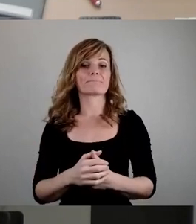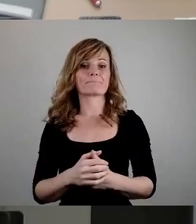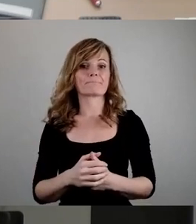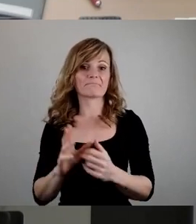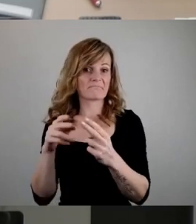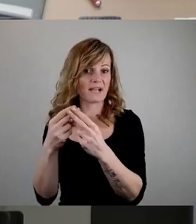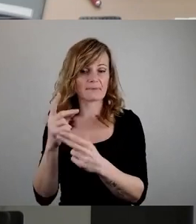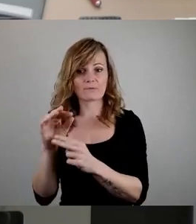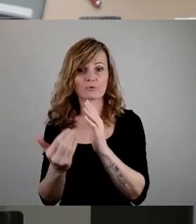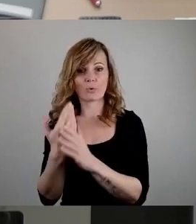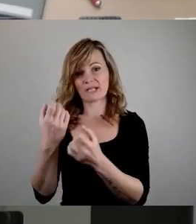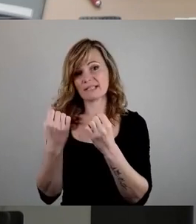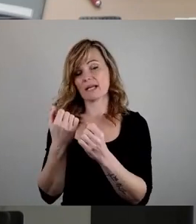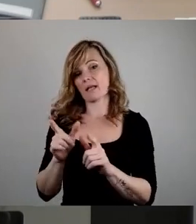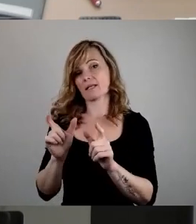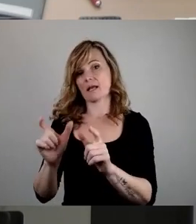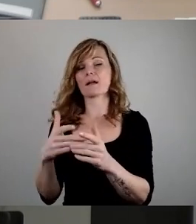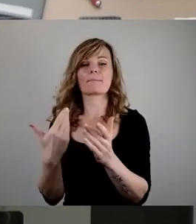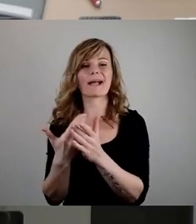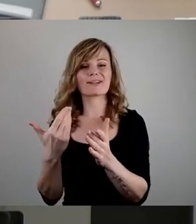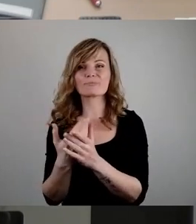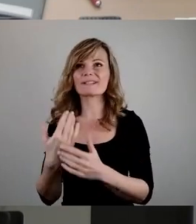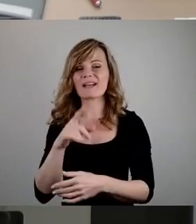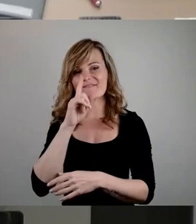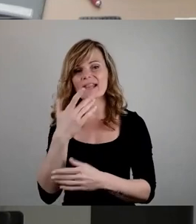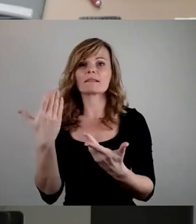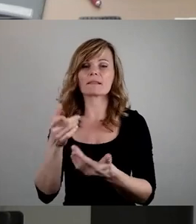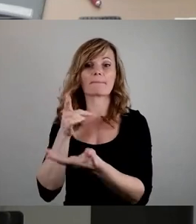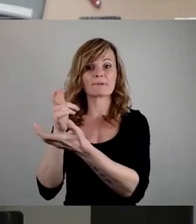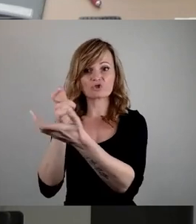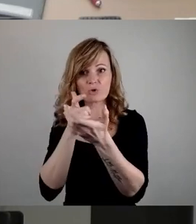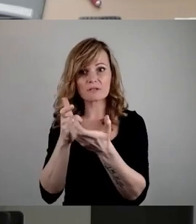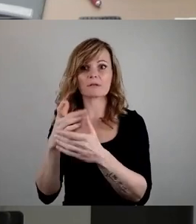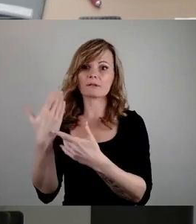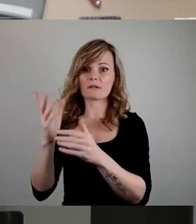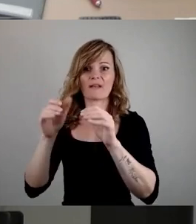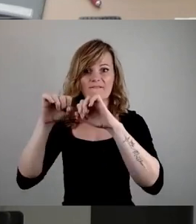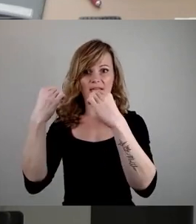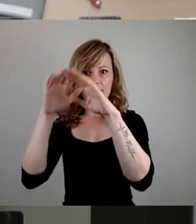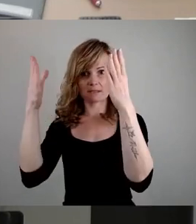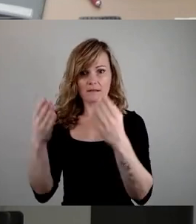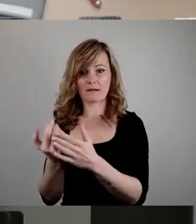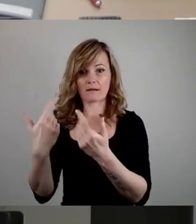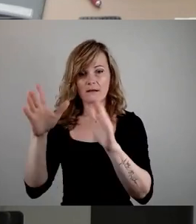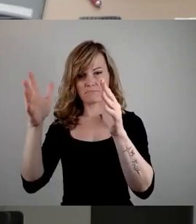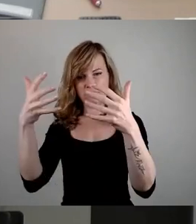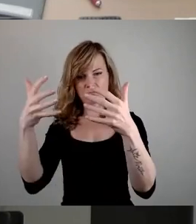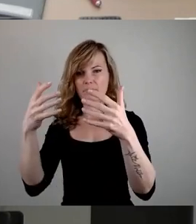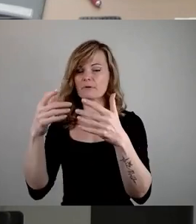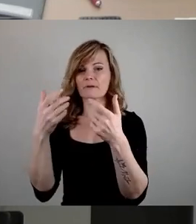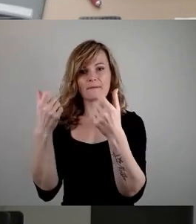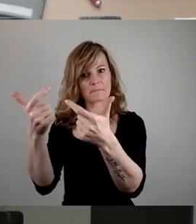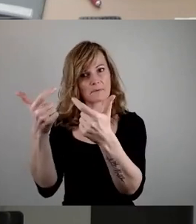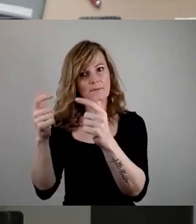zum Beispiel Fenster, die den Beschuss von schwereren Kalibern standhalten. So viel zur Sicherheitslage in Dresden und in Deutschland. Wir müssen